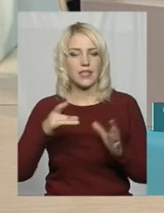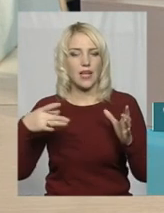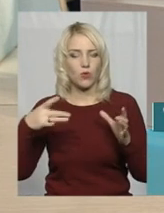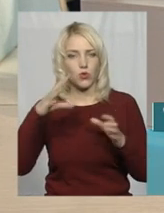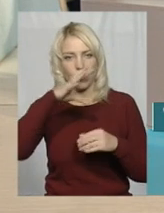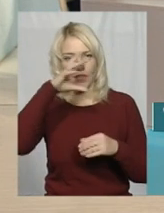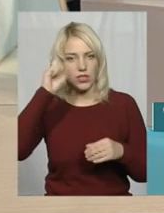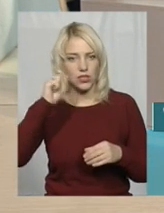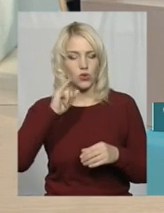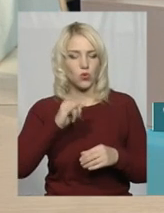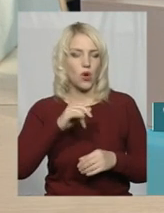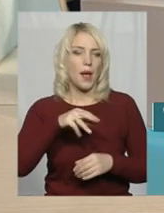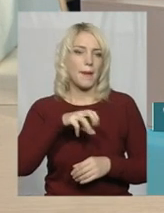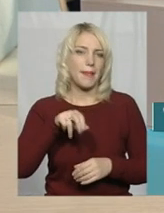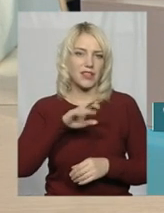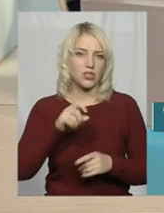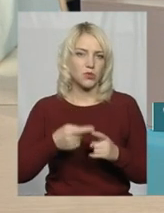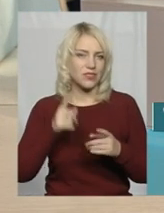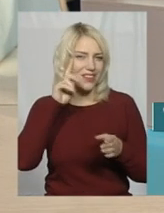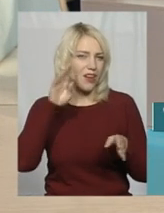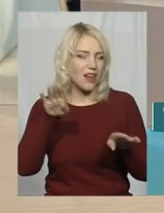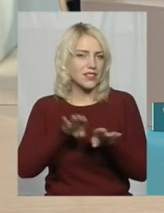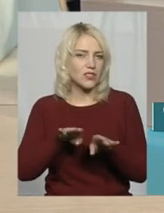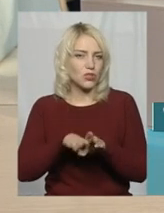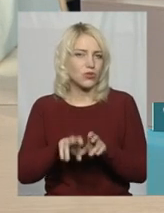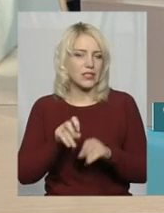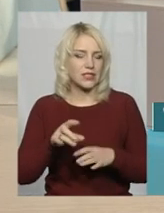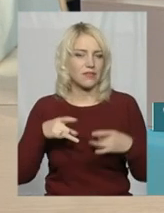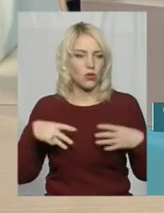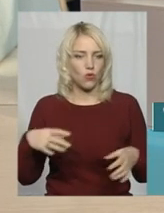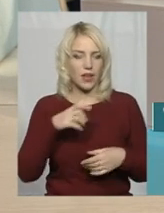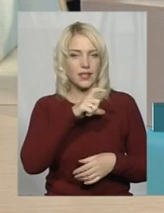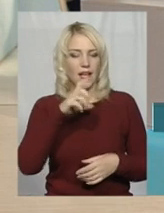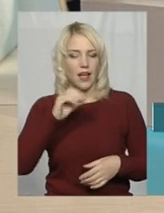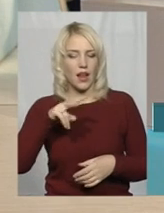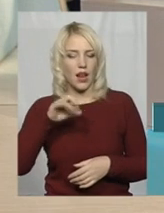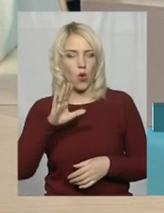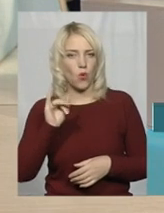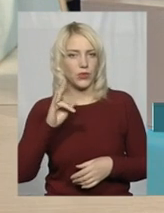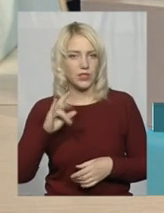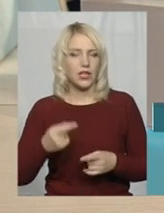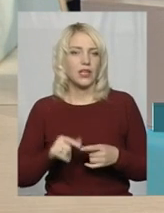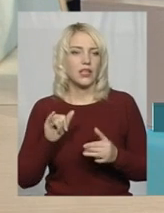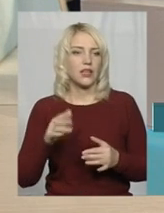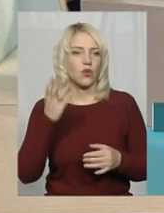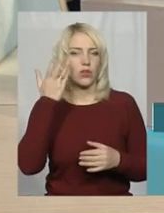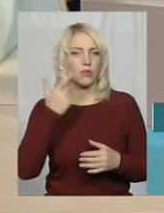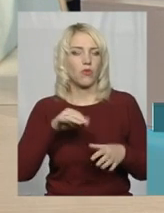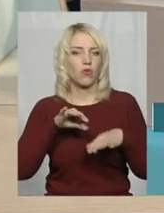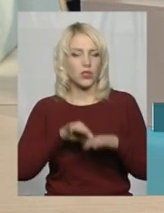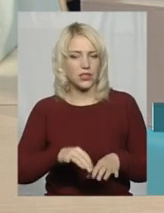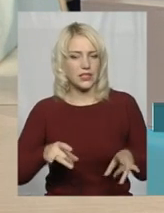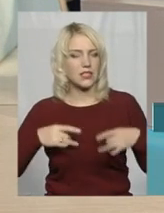Це асоціюється із святкуванням Хеловіна. Також, коли проводилося святкування